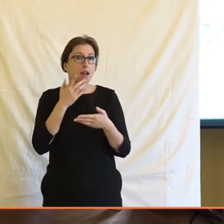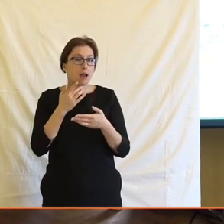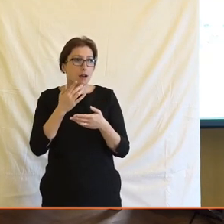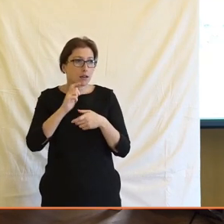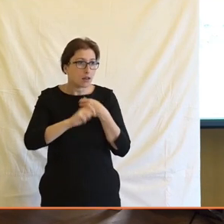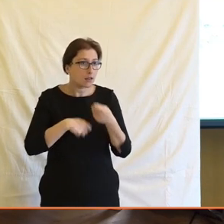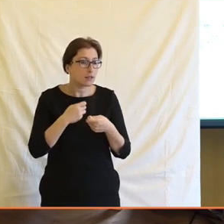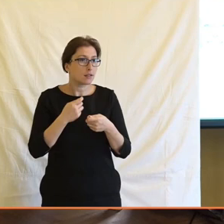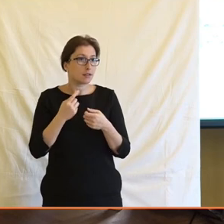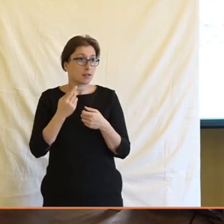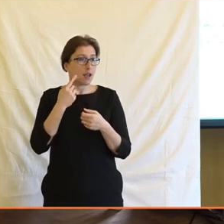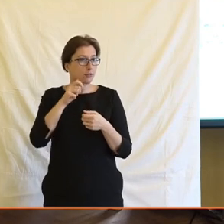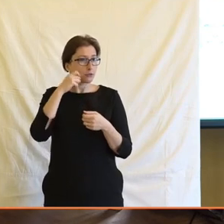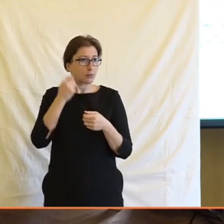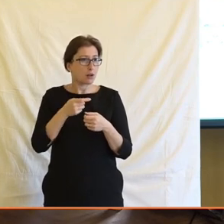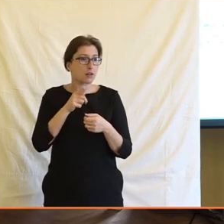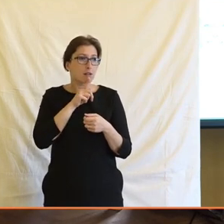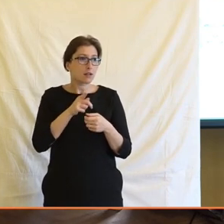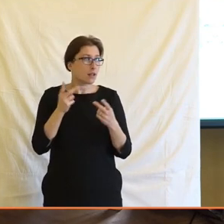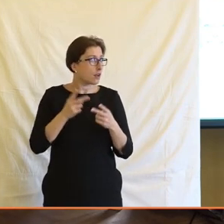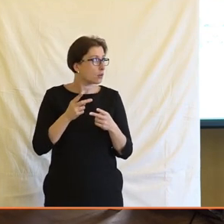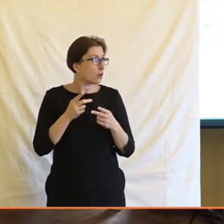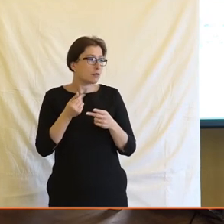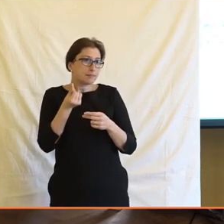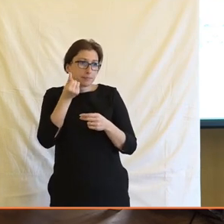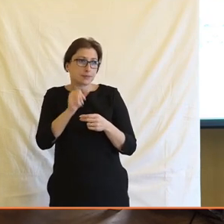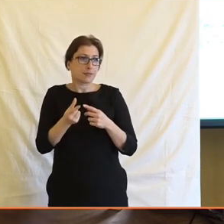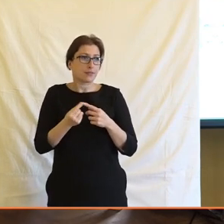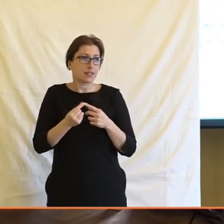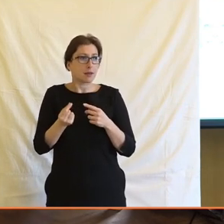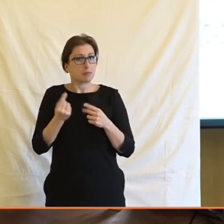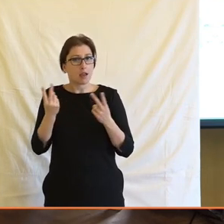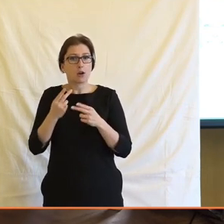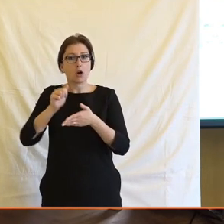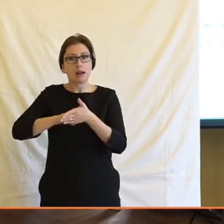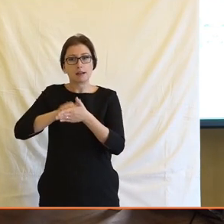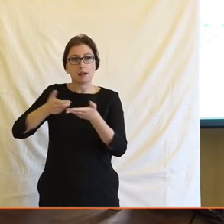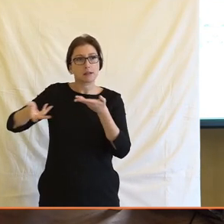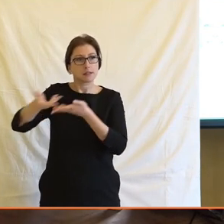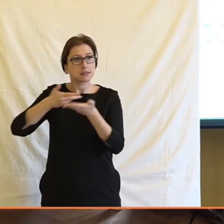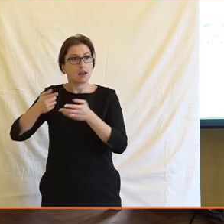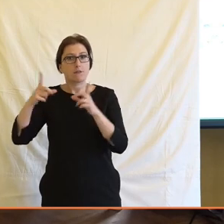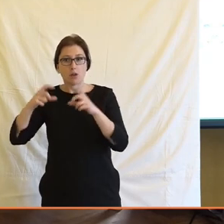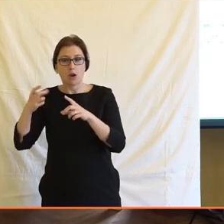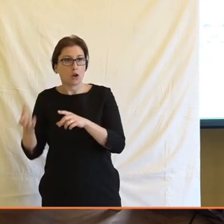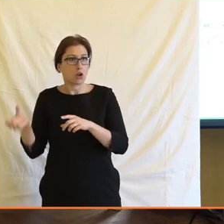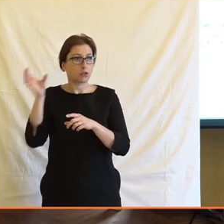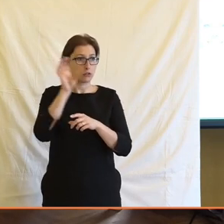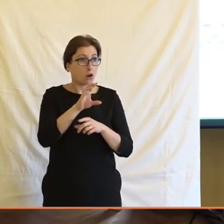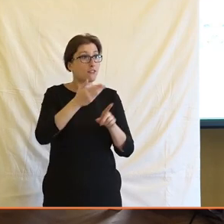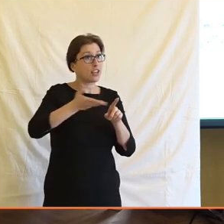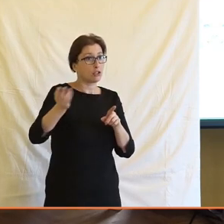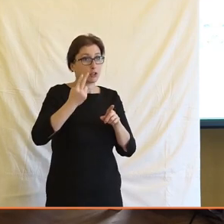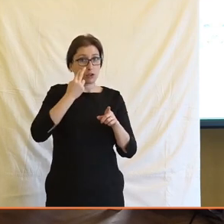třeba tak, jak jsem zaregistroval, že to na někoho působilo, že to spíš byla taková jenom jako sranda a kratochvíle v redakci, za kterou nakonec měla čest i